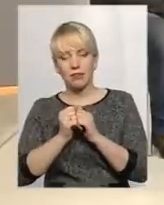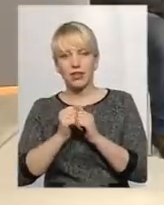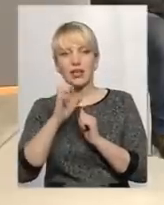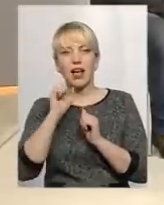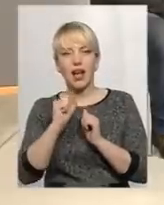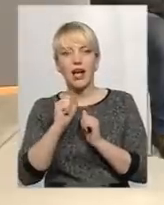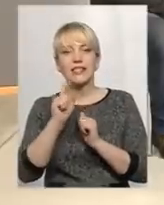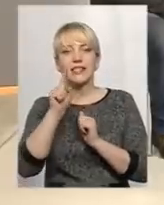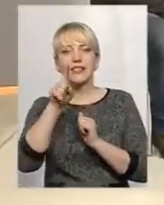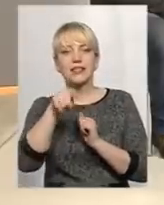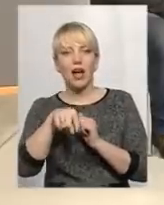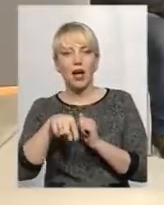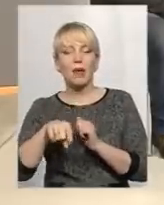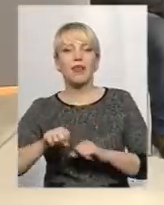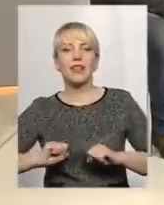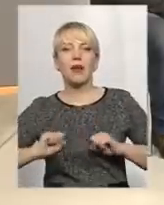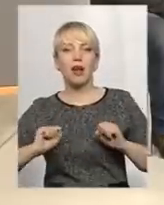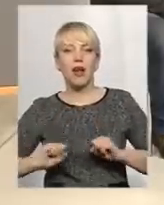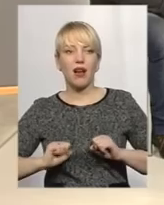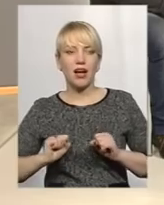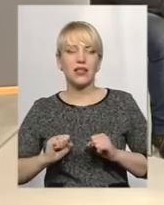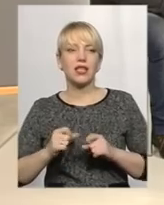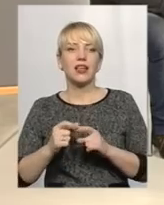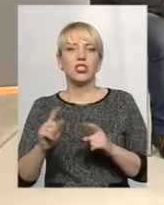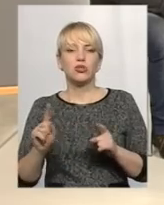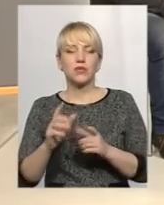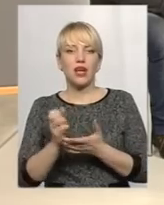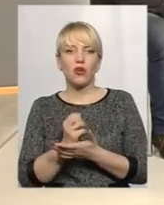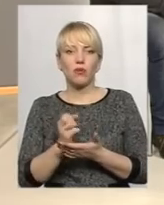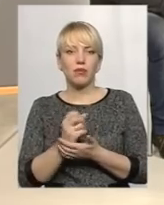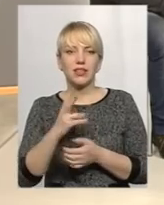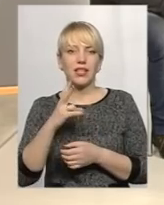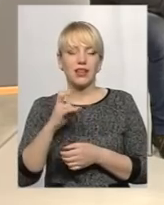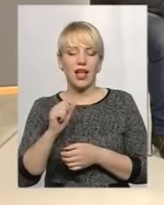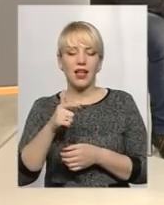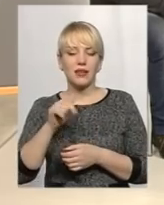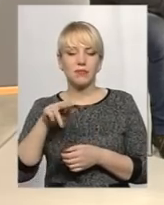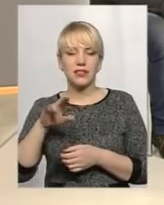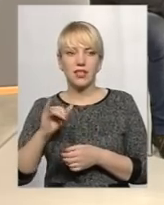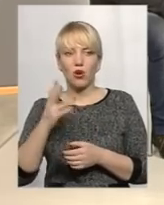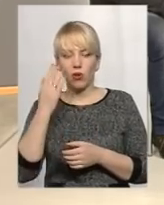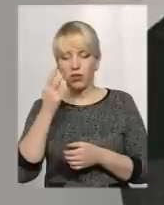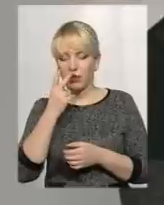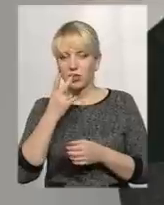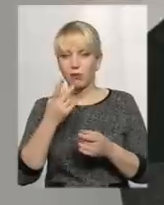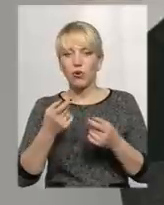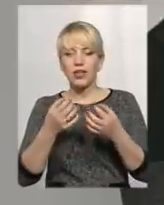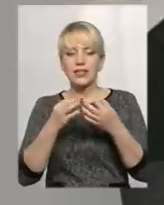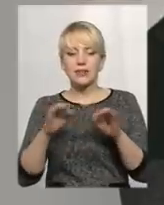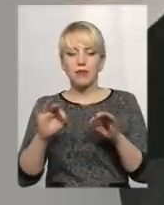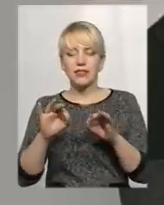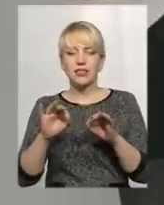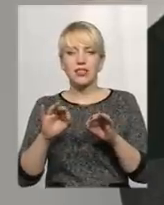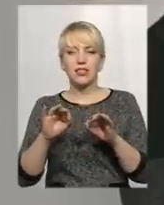намагання заробити на гіпсі, Так, звісно. І коли ми бачимо спецдозвіл, отриманий, на який вже суд